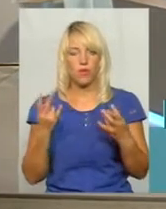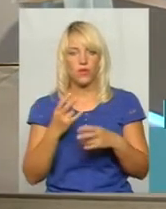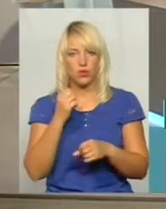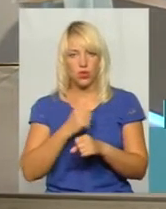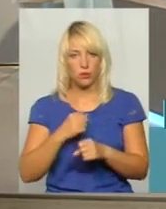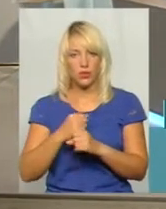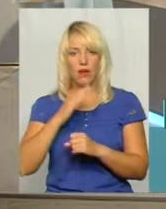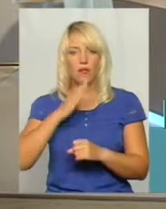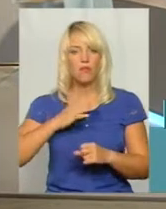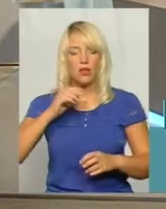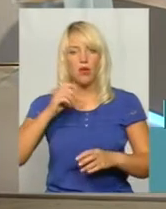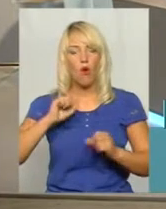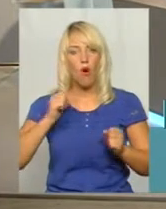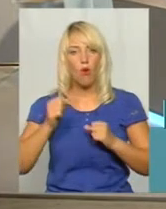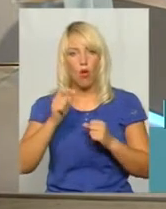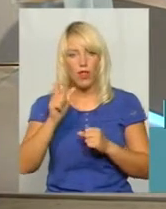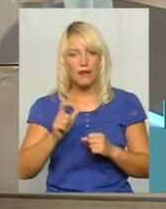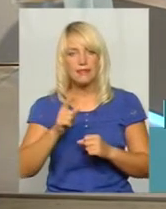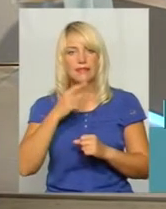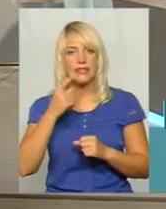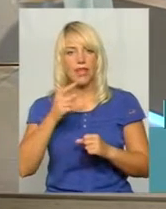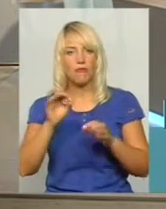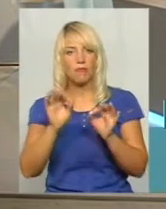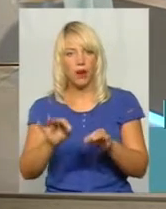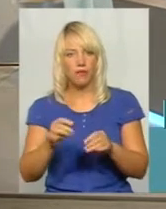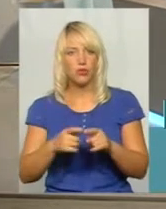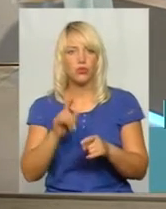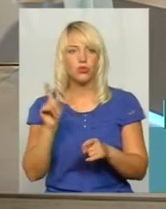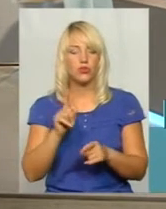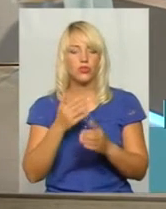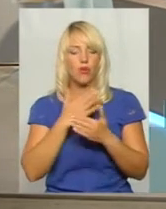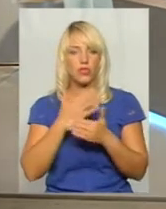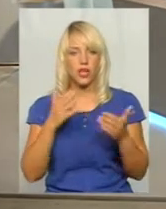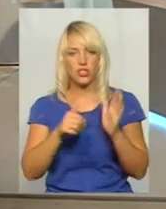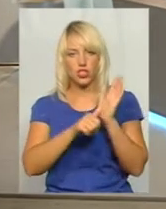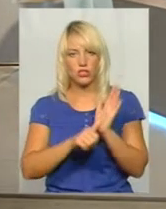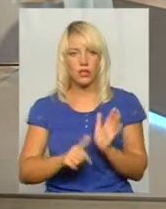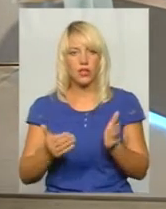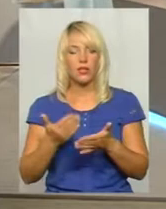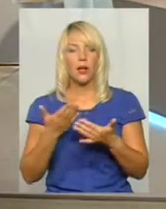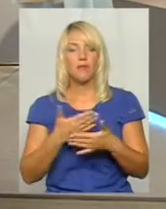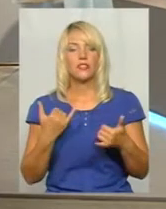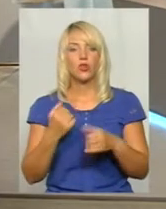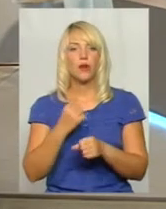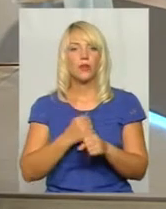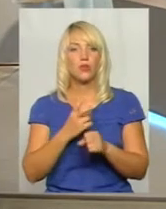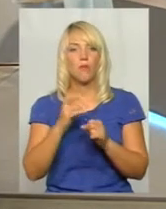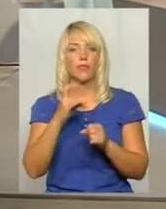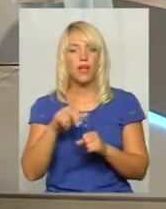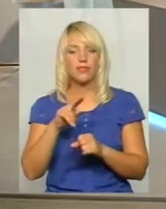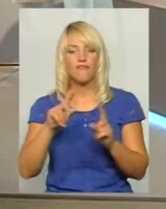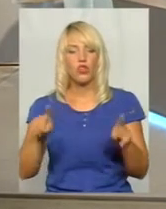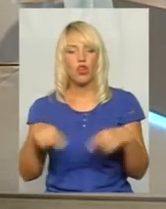колега з Тернополя дуже правильно сказав, тому що за останні 6 місяців, які ми сьогодні працюємо над відновленням